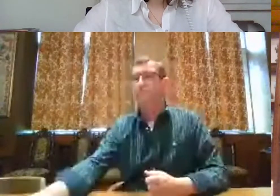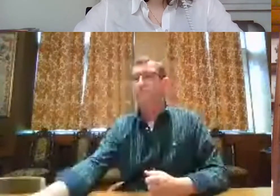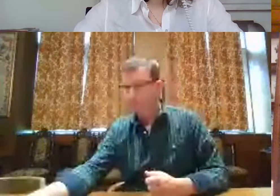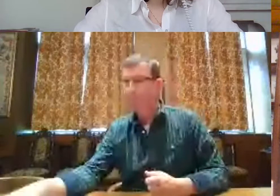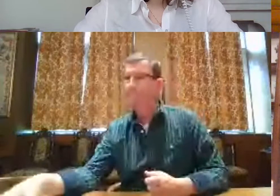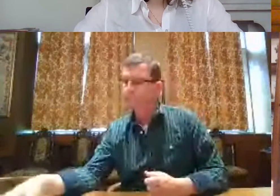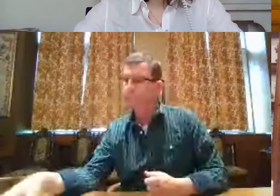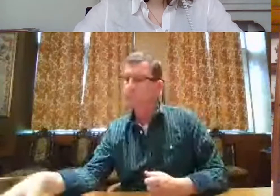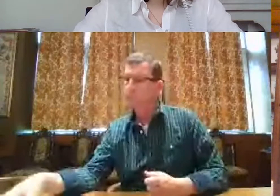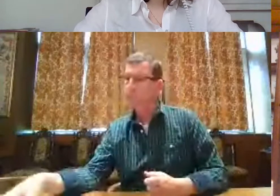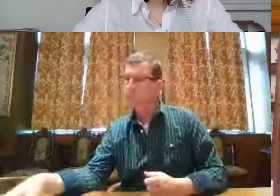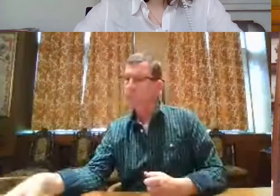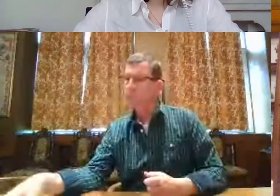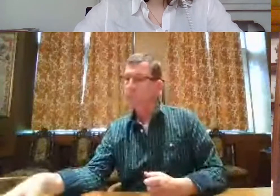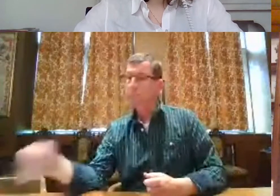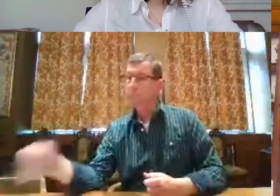wel te verstaan.